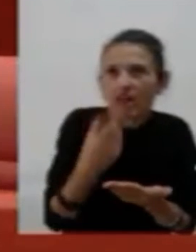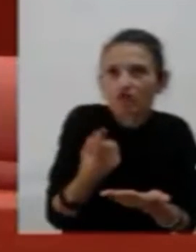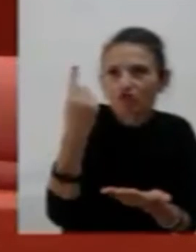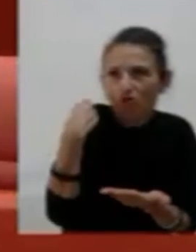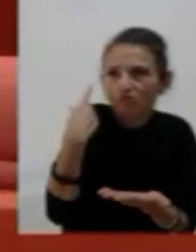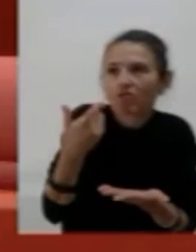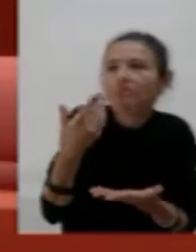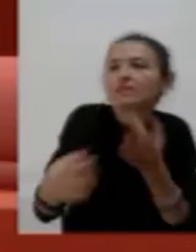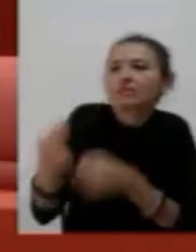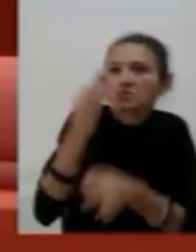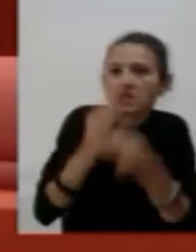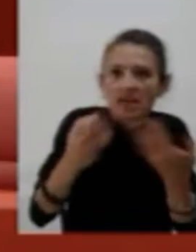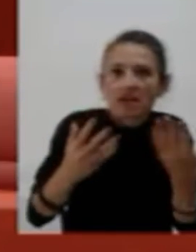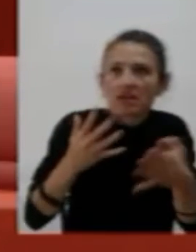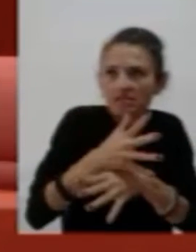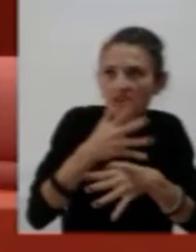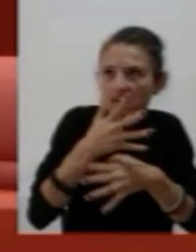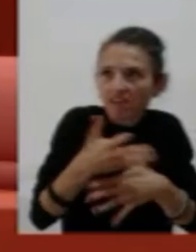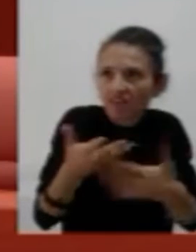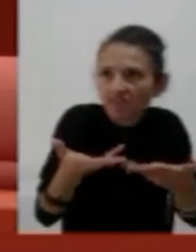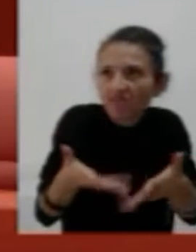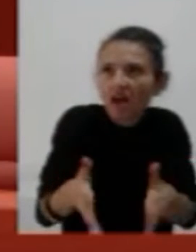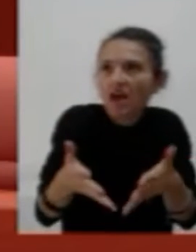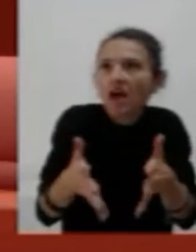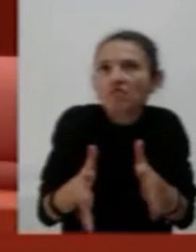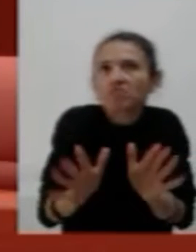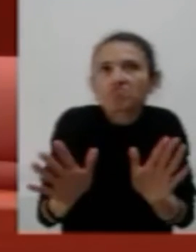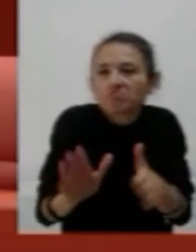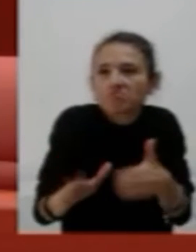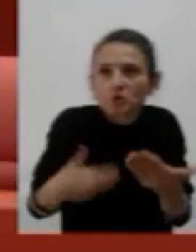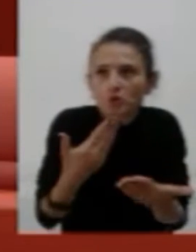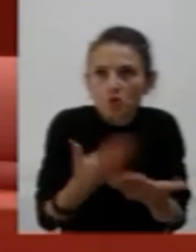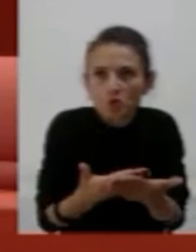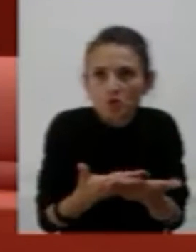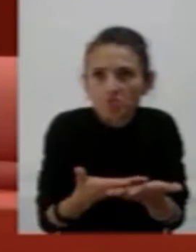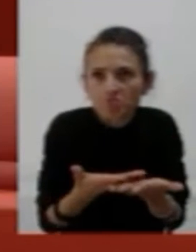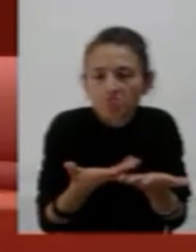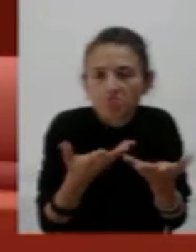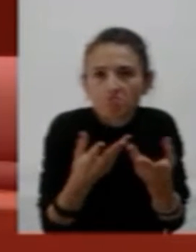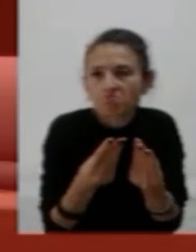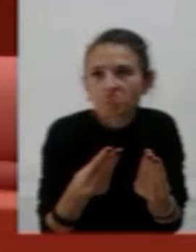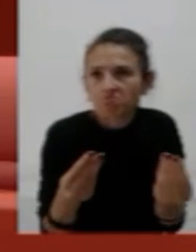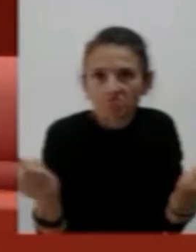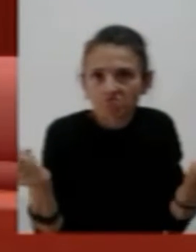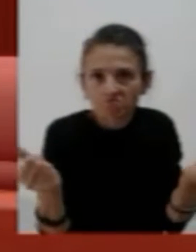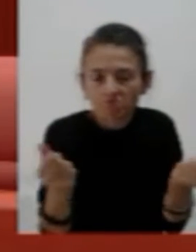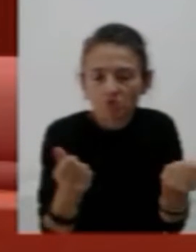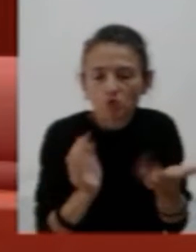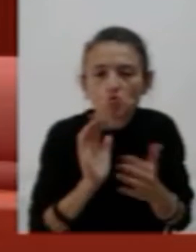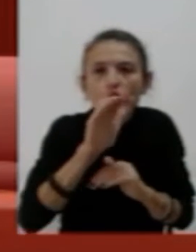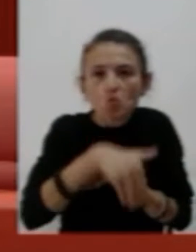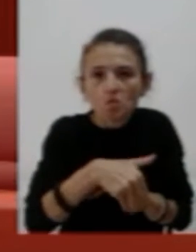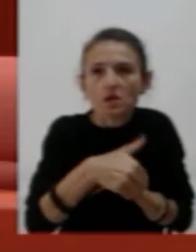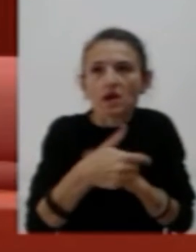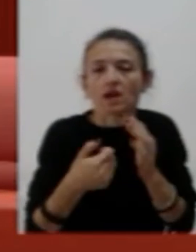quindi praticamente la mozione è stata sì superata, ma è stata sono stati concessi questi finanziamenti un attanto,